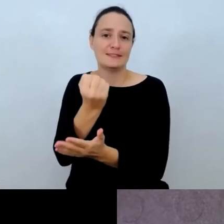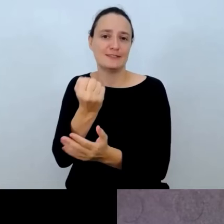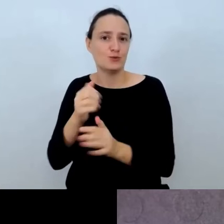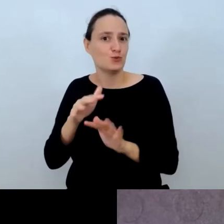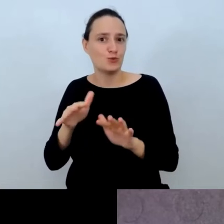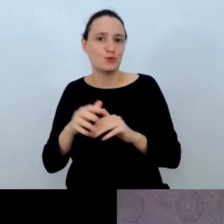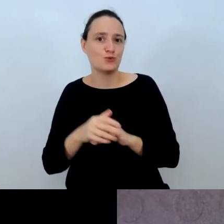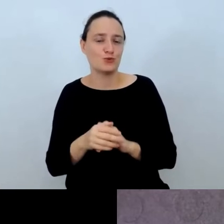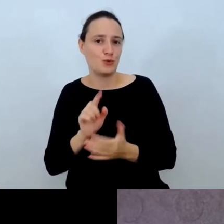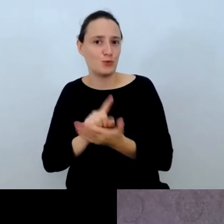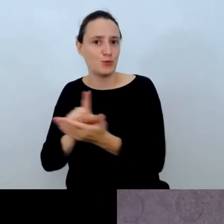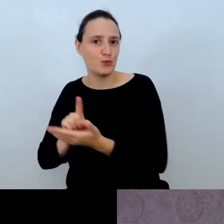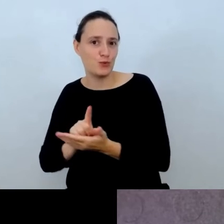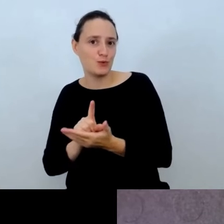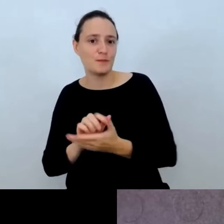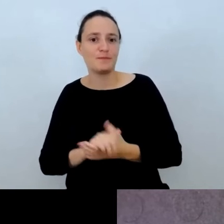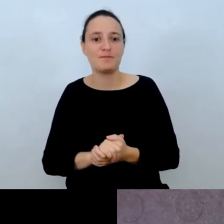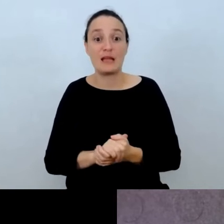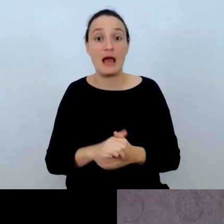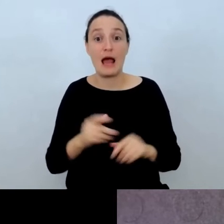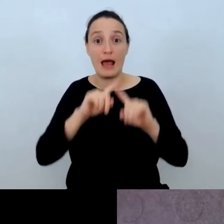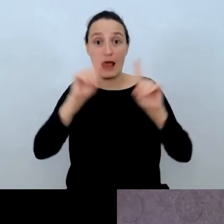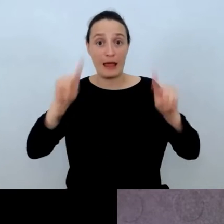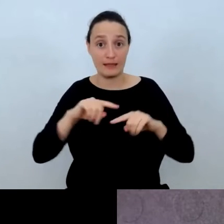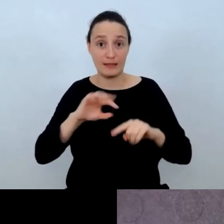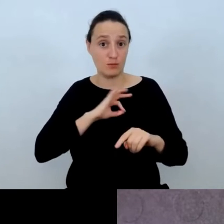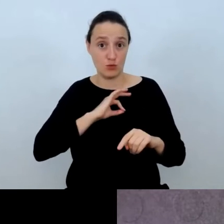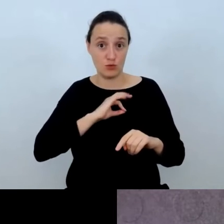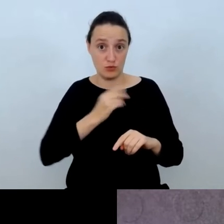Nie widzą Państwo jeszcze mojego ekranu.